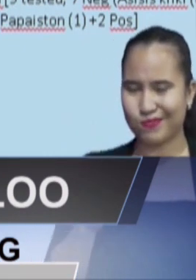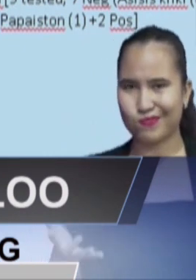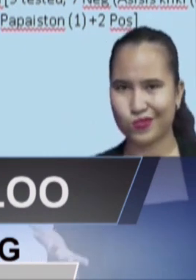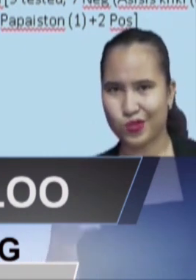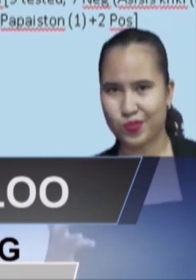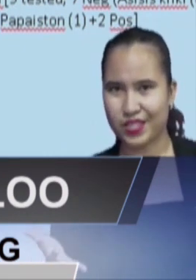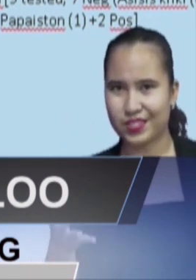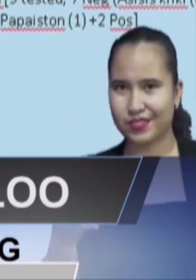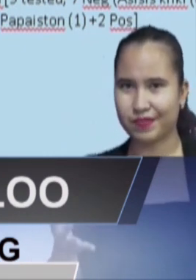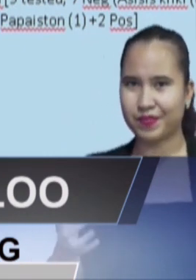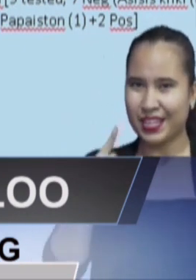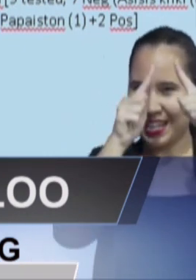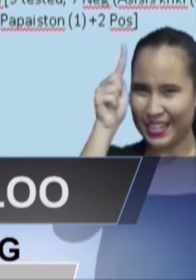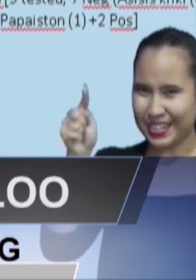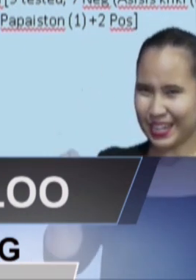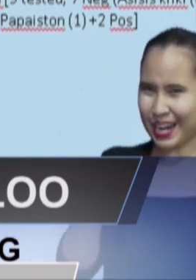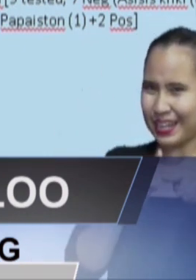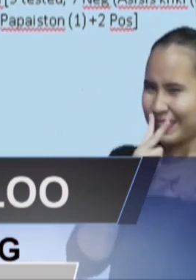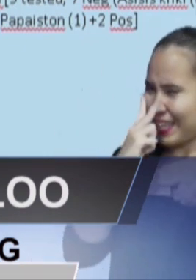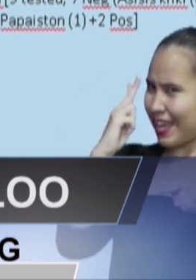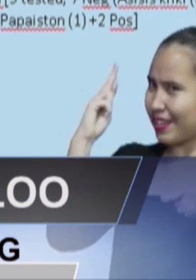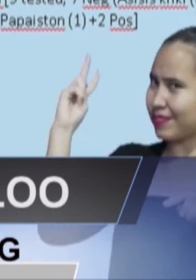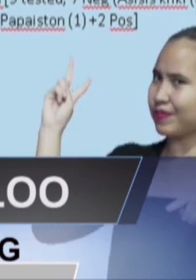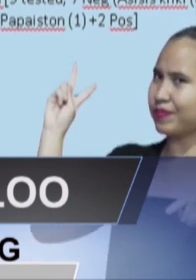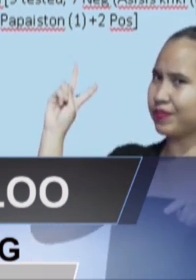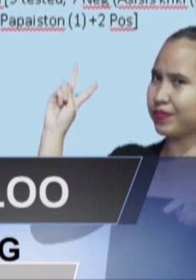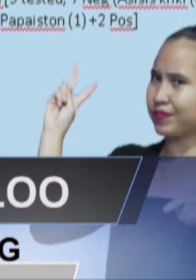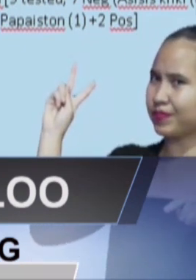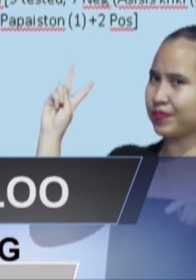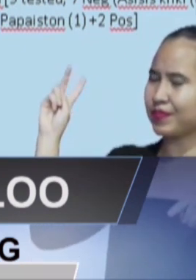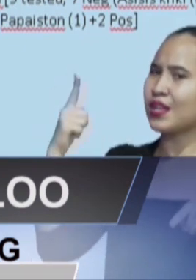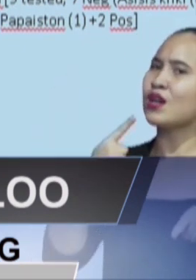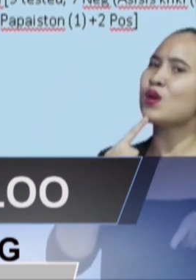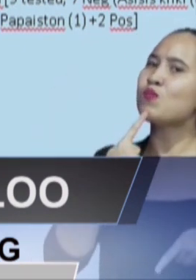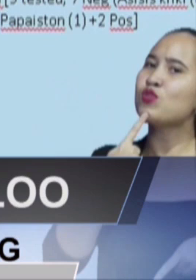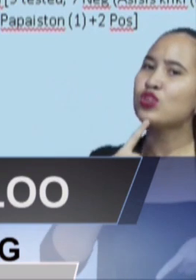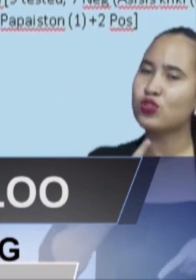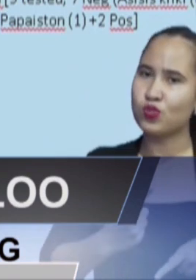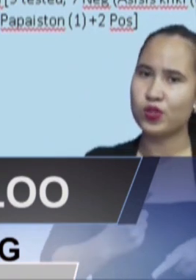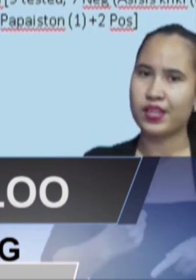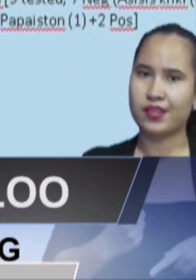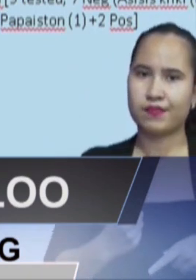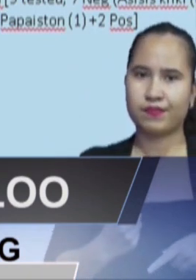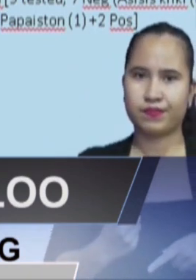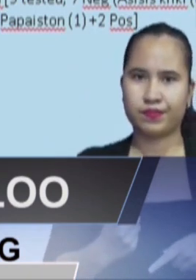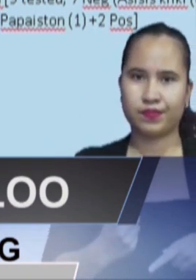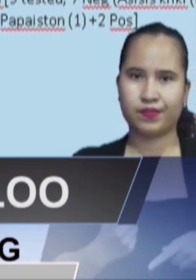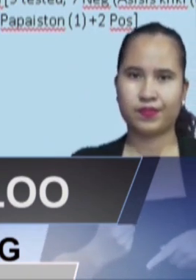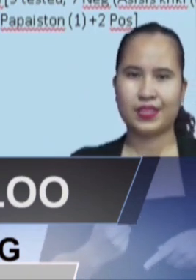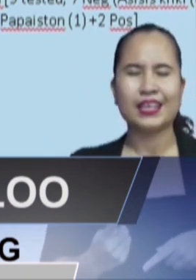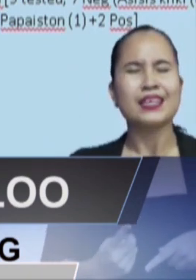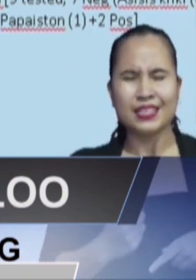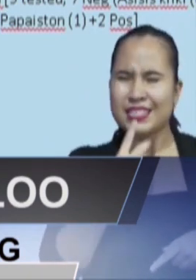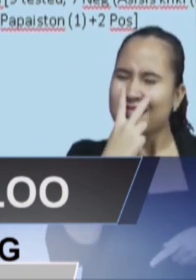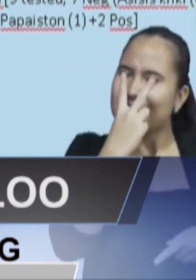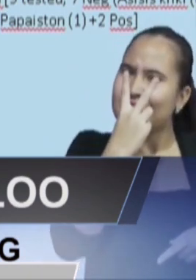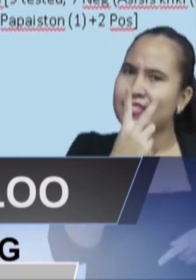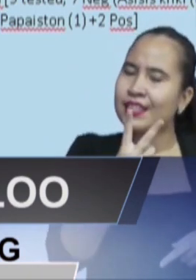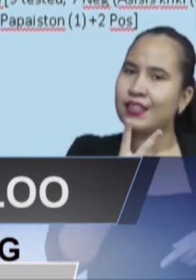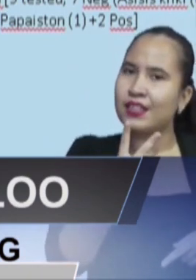deze kaarten kijkt, is het dus dan de bedoeling om een beeld te krijgen van